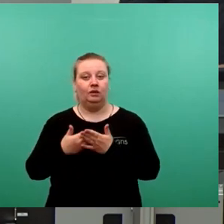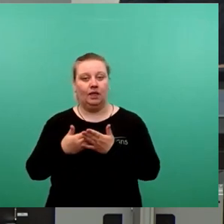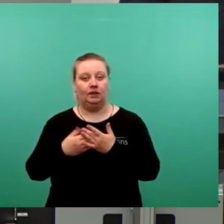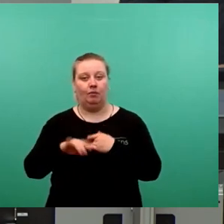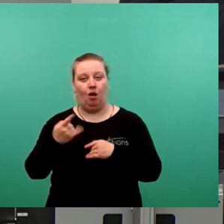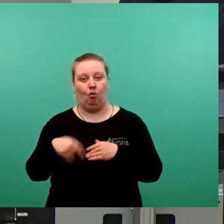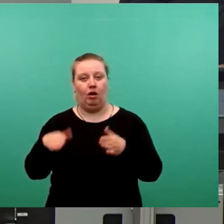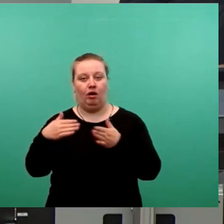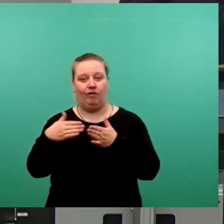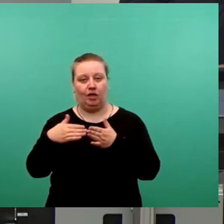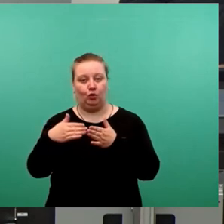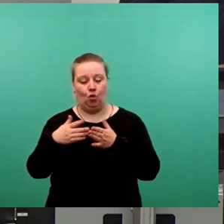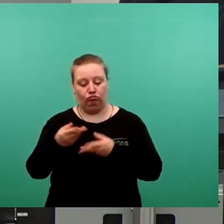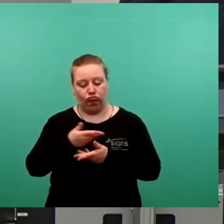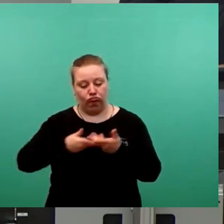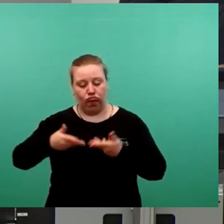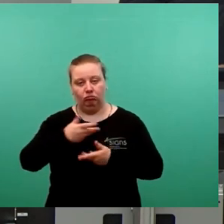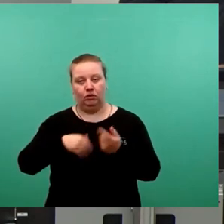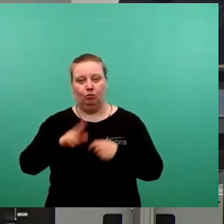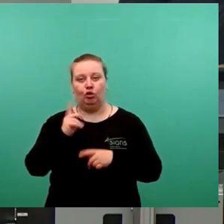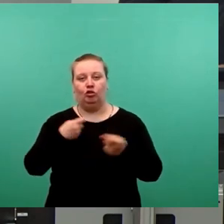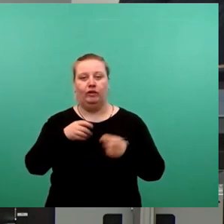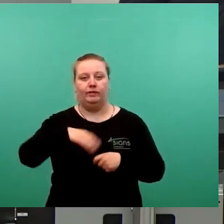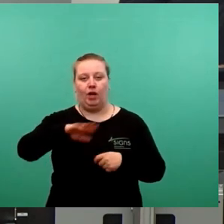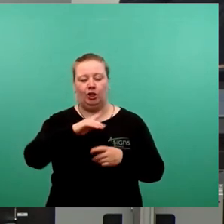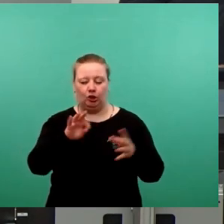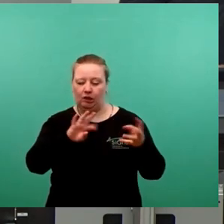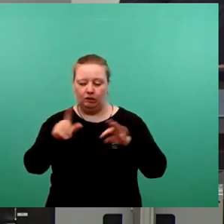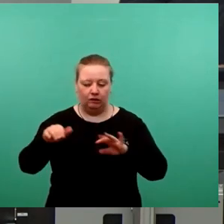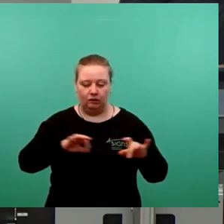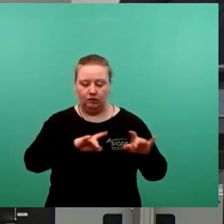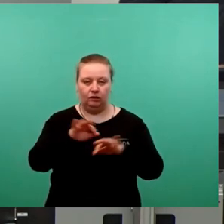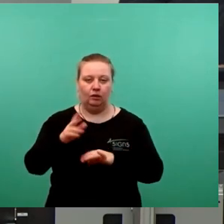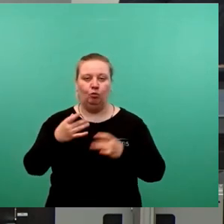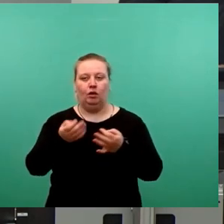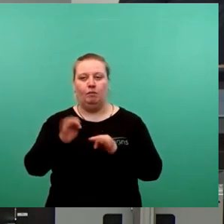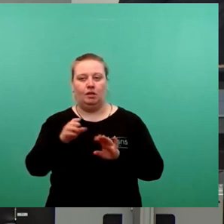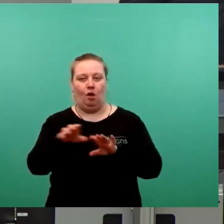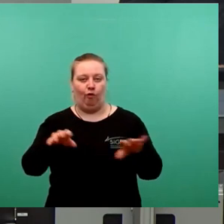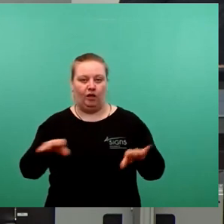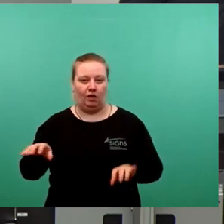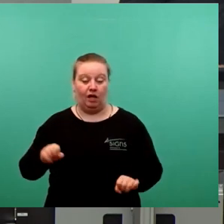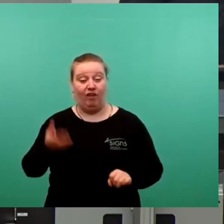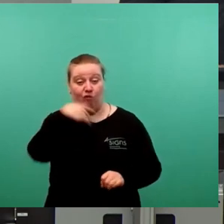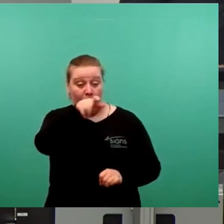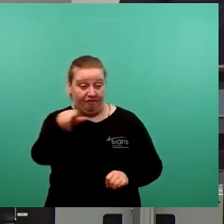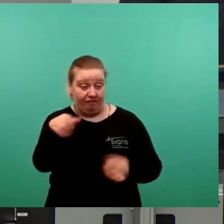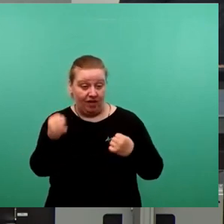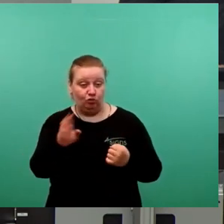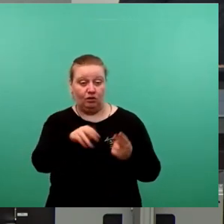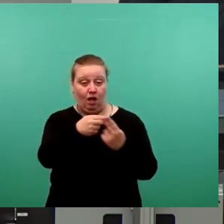Fraktionen nun zusammen und würfeten den Geschäftsbereich Zuschnitte so lange durcheinander, bis sie bestmöglich auf die zuvor festgelegten Kandidaten passen.